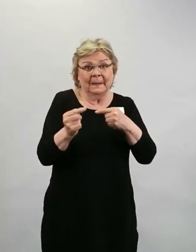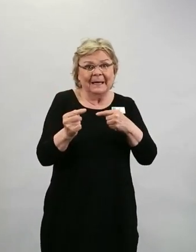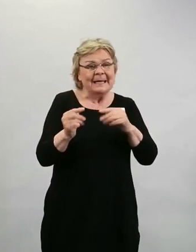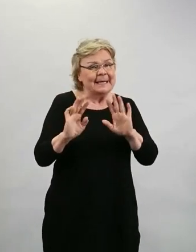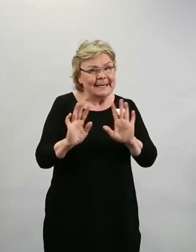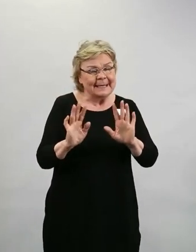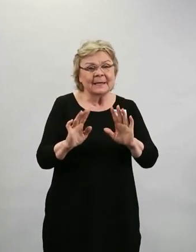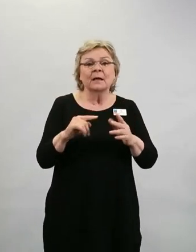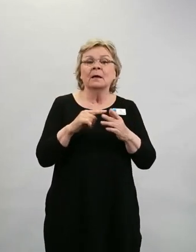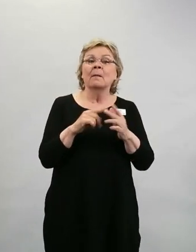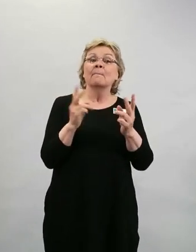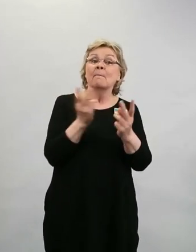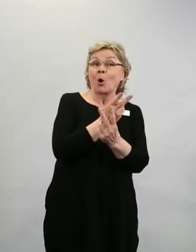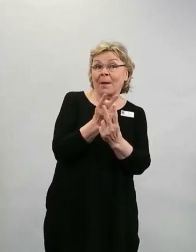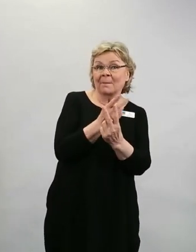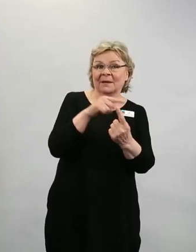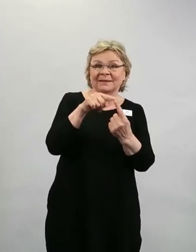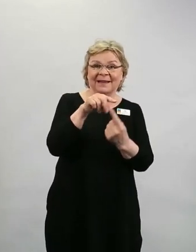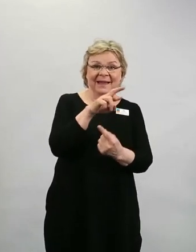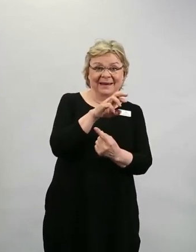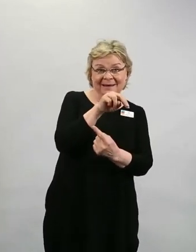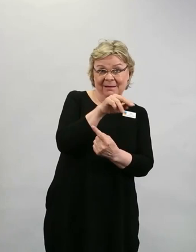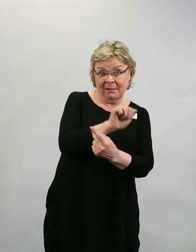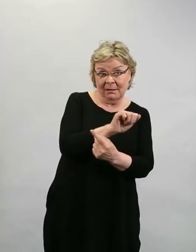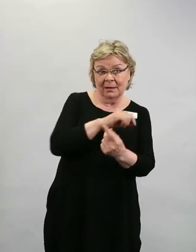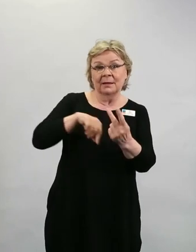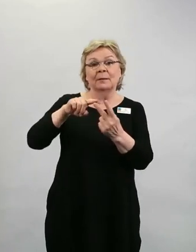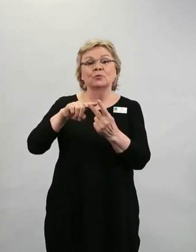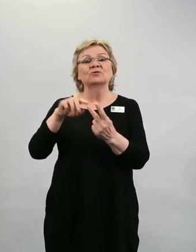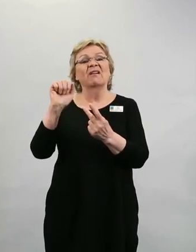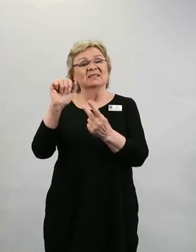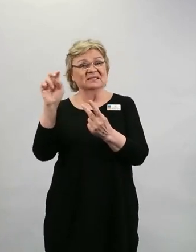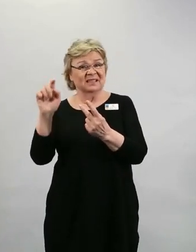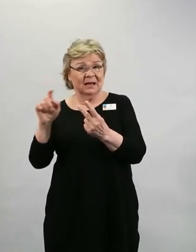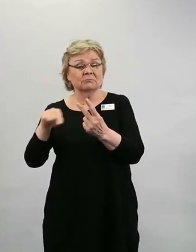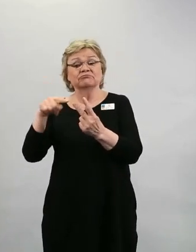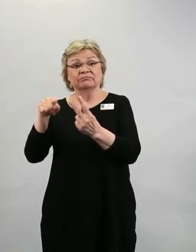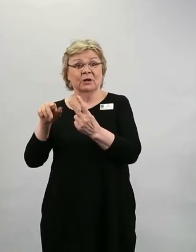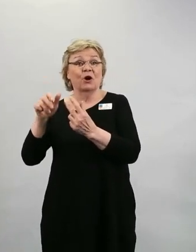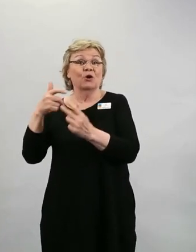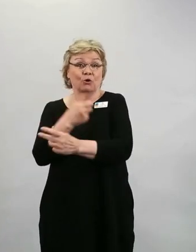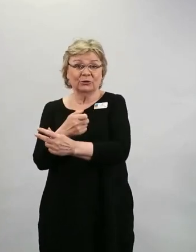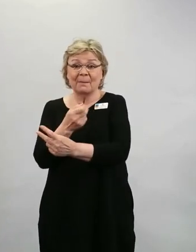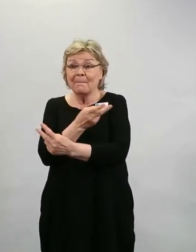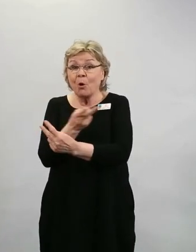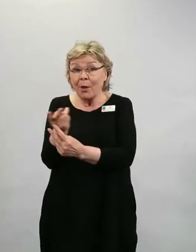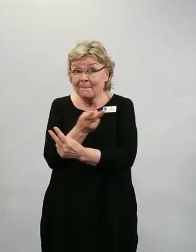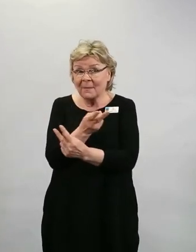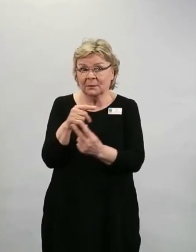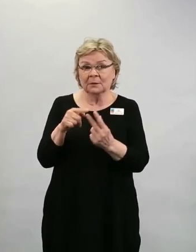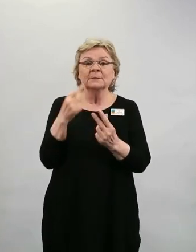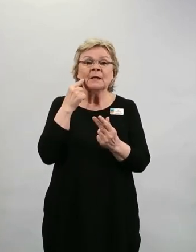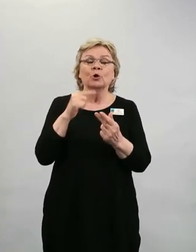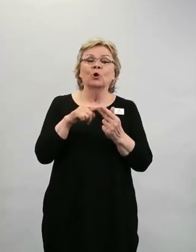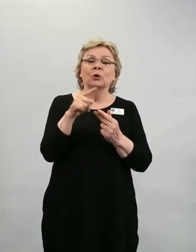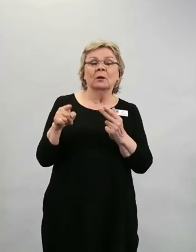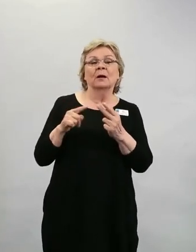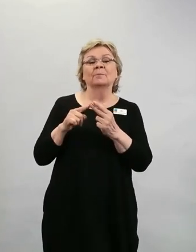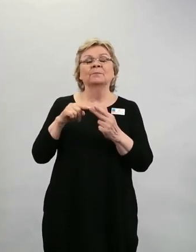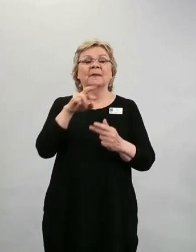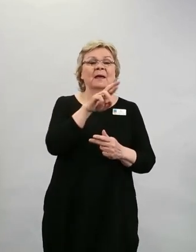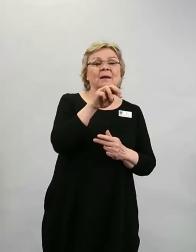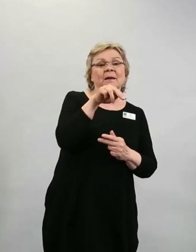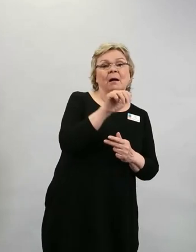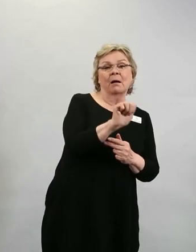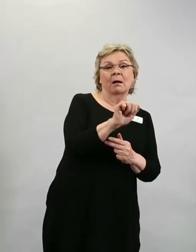pätee sekä RNA-rokotteisiin että adenovirusvektorirokotteisiin. Tiedämme, että myyntilupaa on annettu RNA-rokotteille